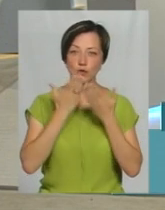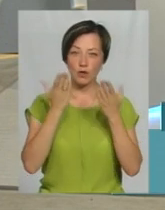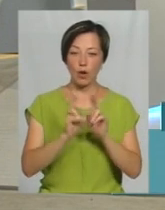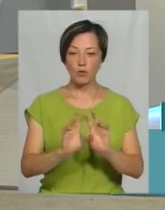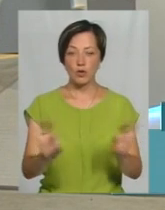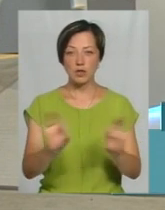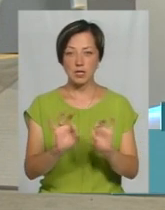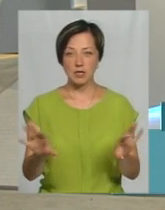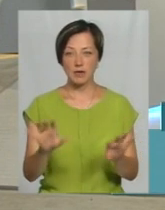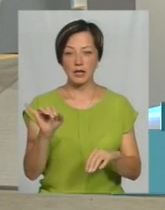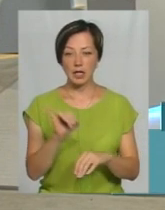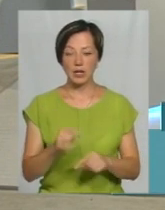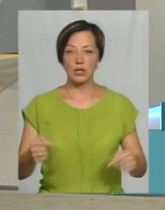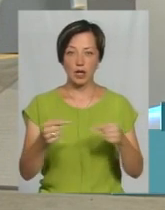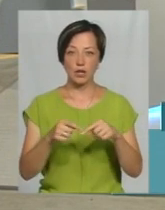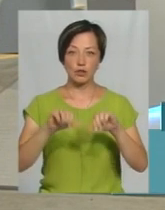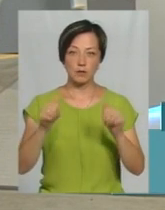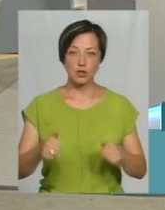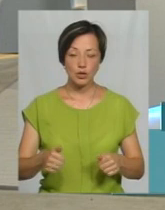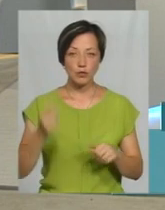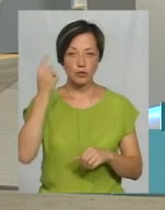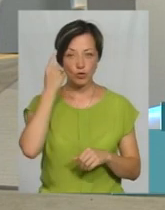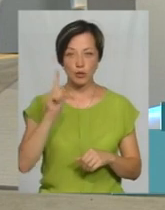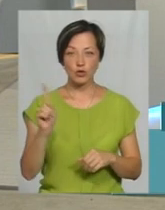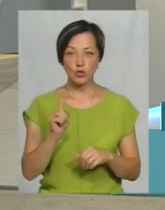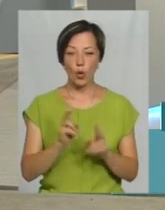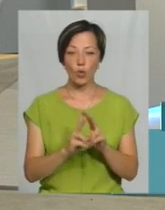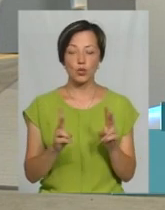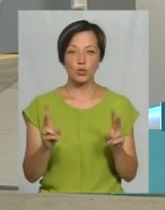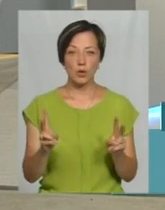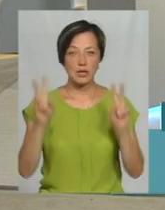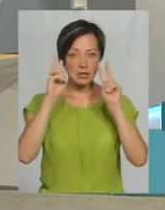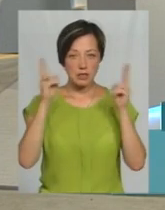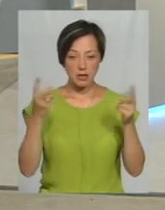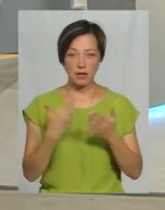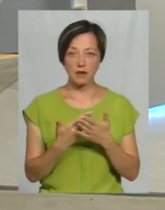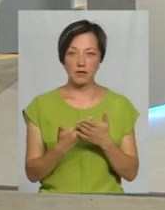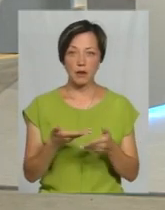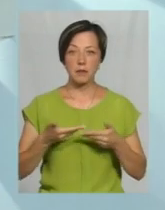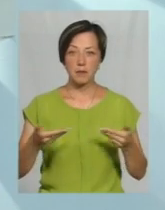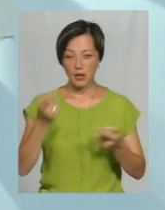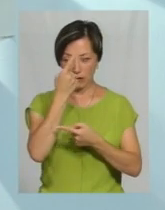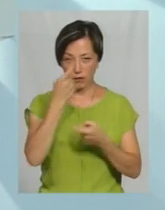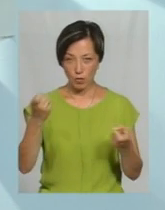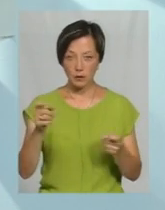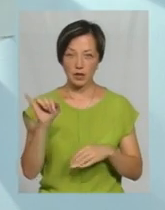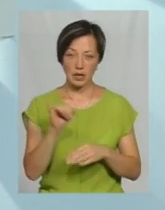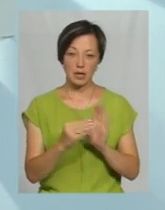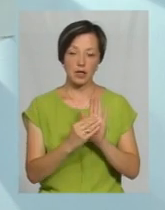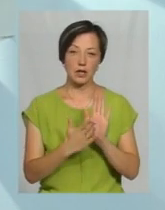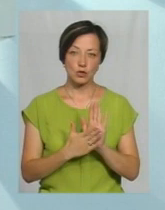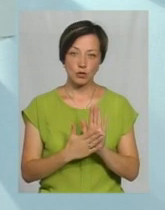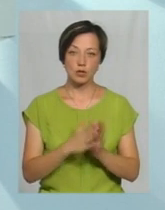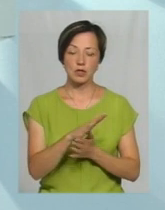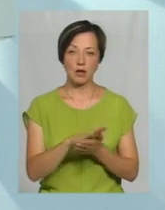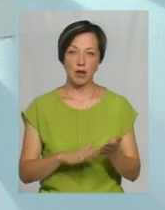комусь розказав. І належним чином, я думаю, що тих, хто не знав, скажімо так, ми доводимо до відома, і вони реєструються